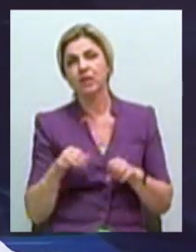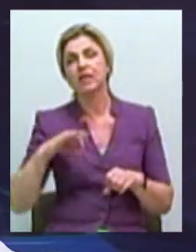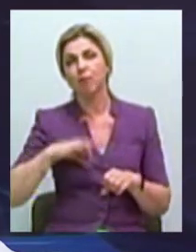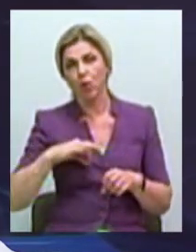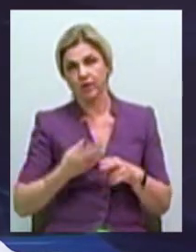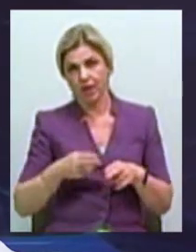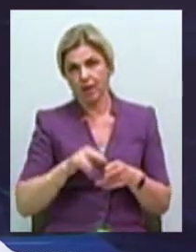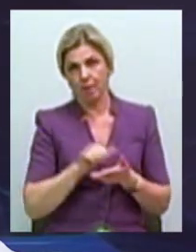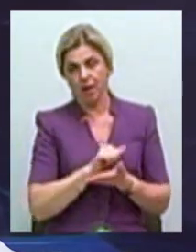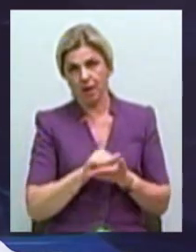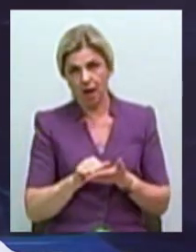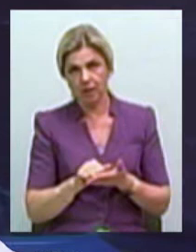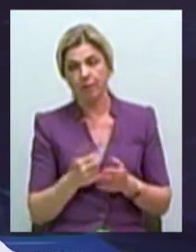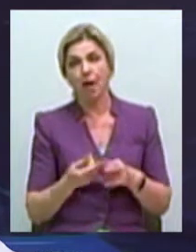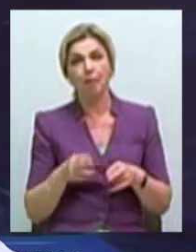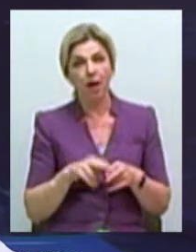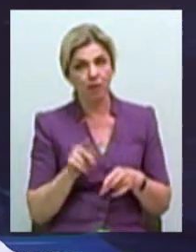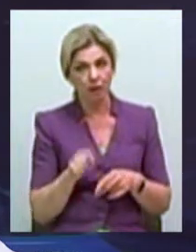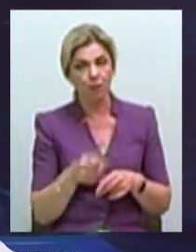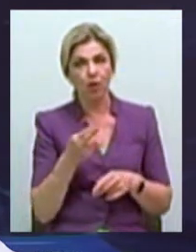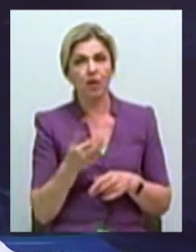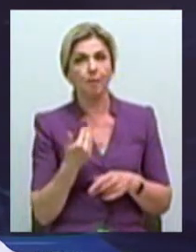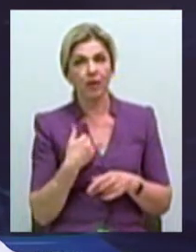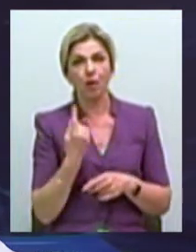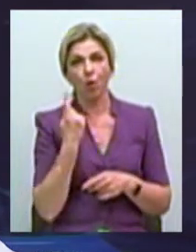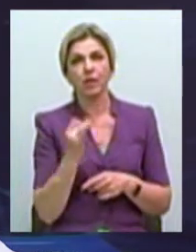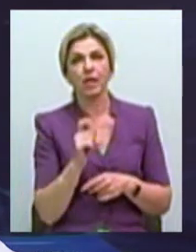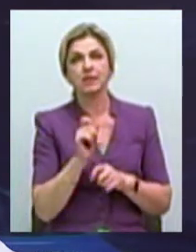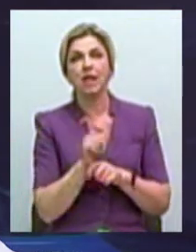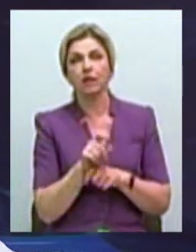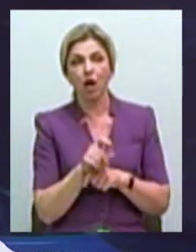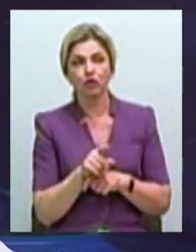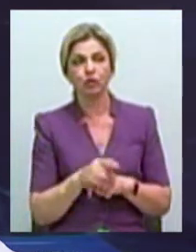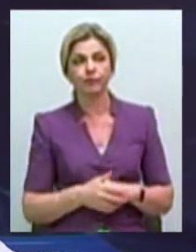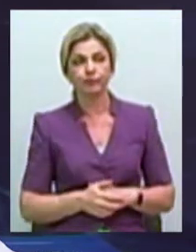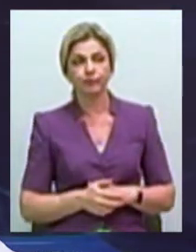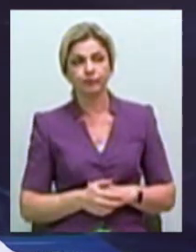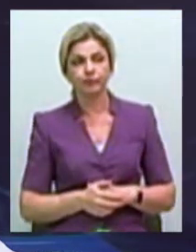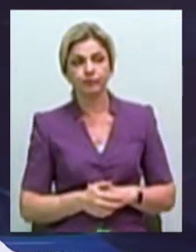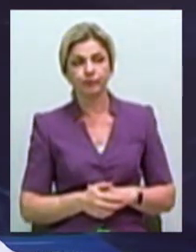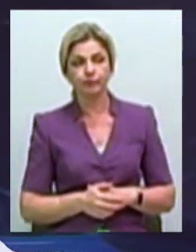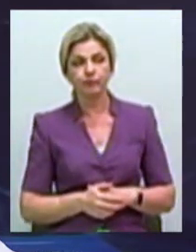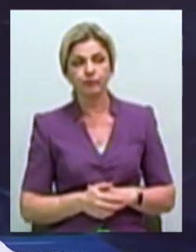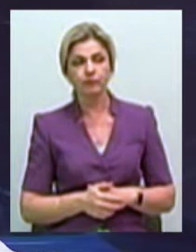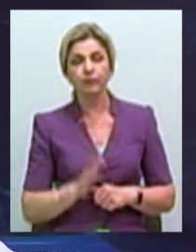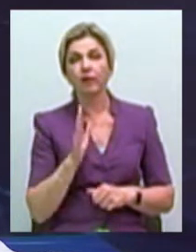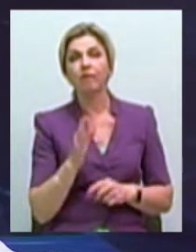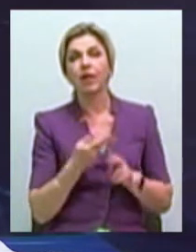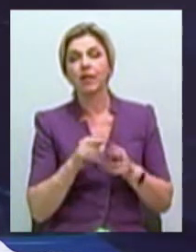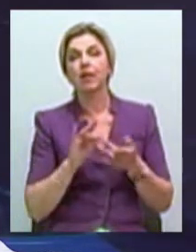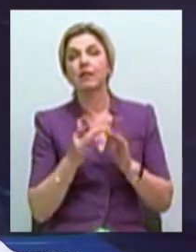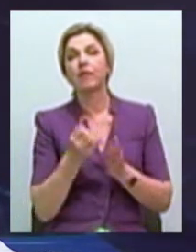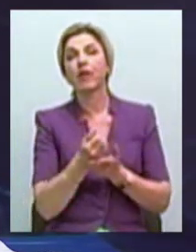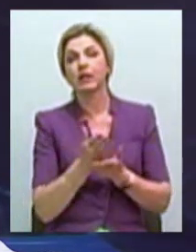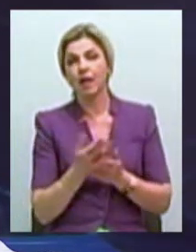материалами. Поэтому для меня одна из задач в медиатеке это, конечно же,